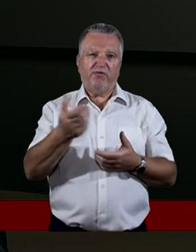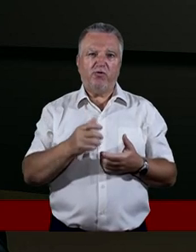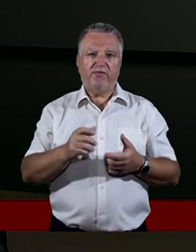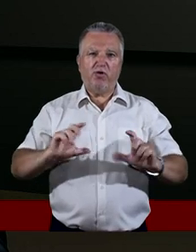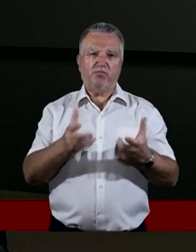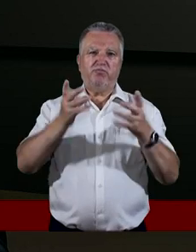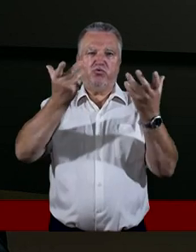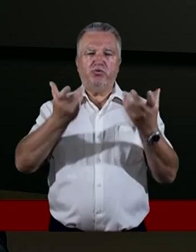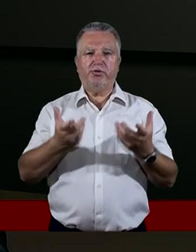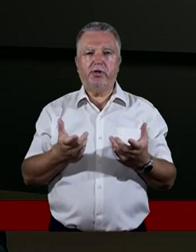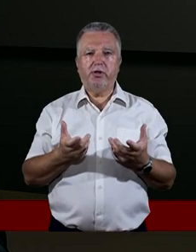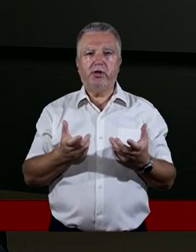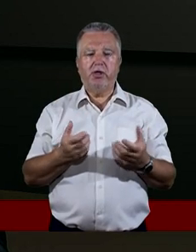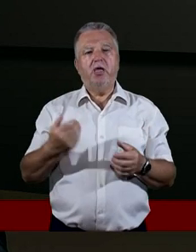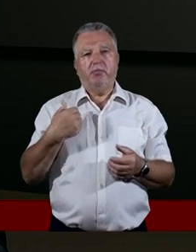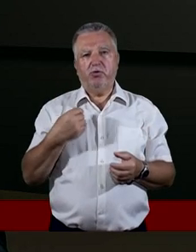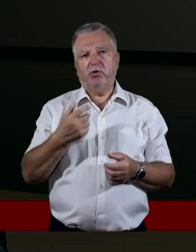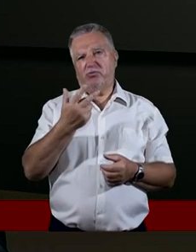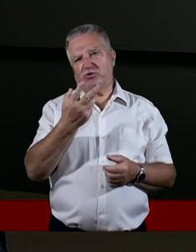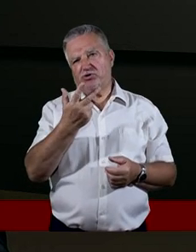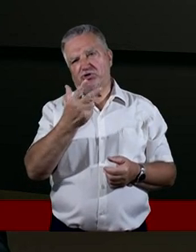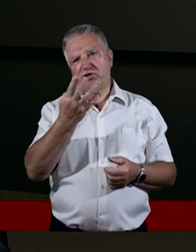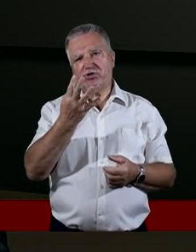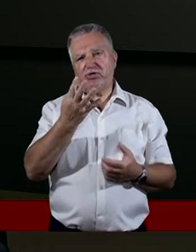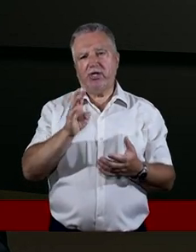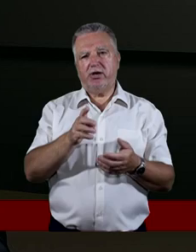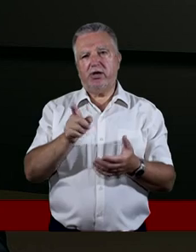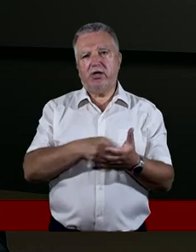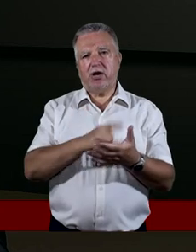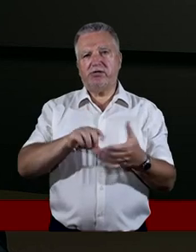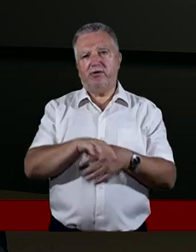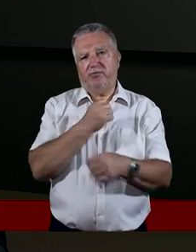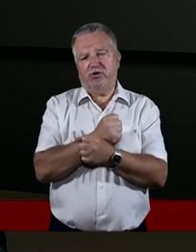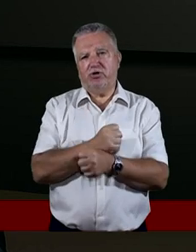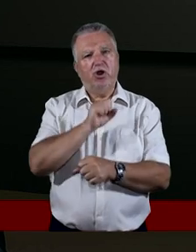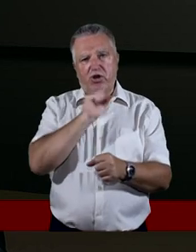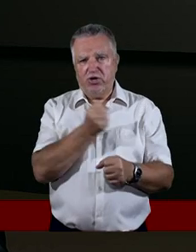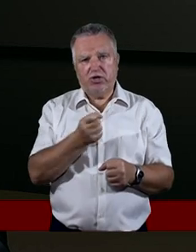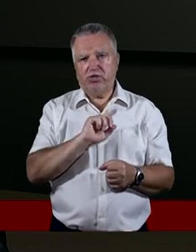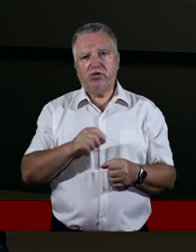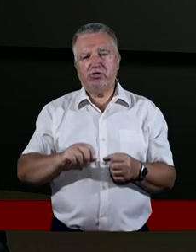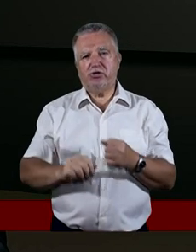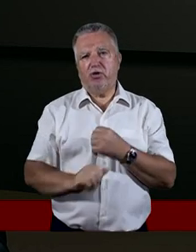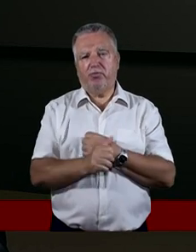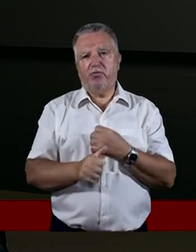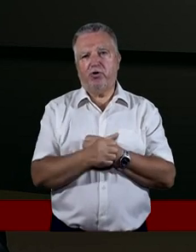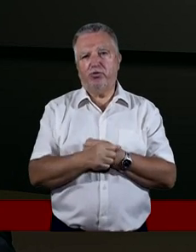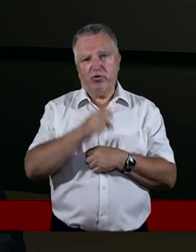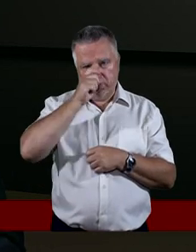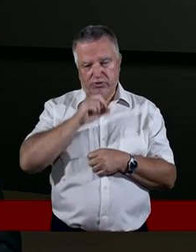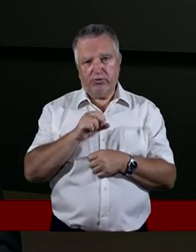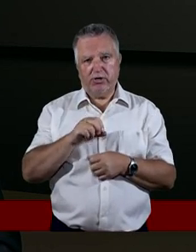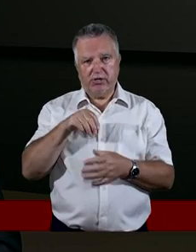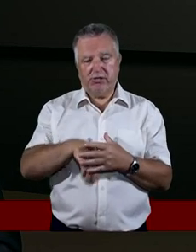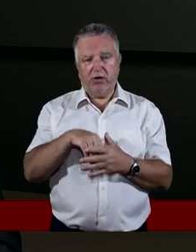Muszę przyznać, że nawet znalazłem się w więzieniu trzy albo cztery razy, ale nigdy z powodu przestępstwa. Moje zdrowie pozostawia co